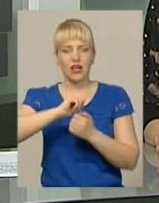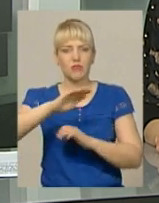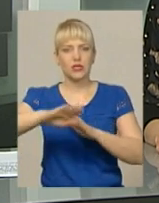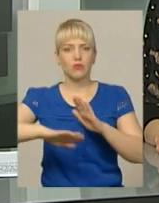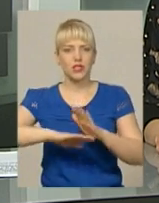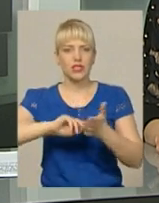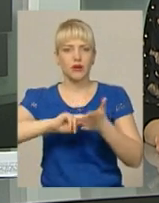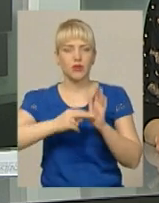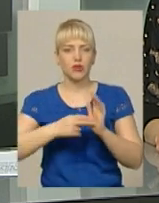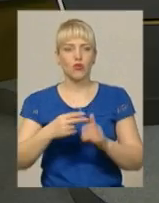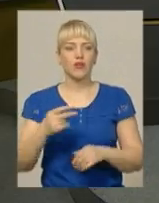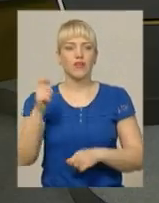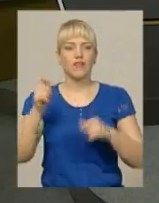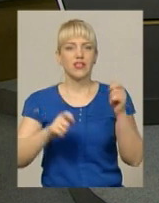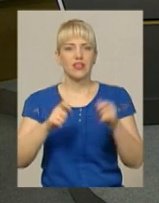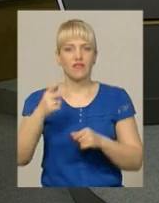фестивалів.